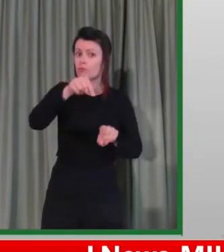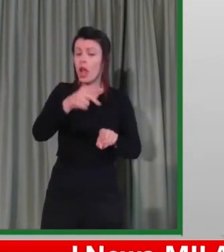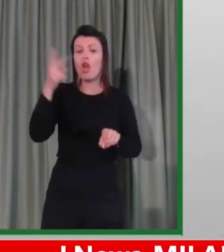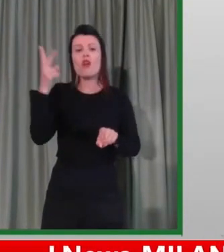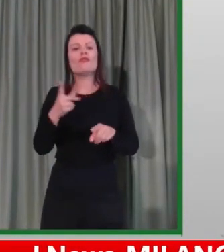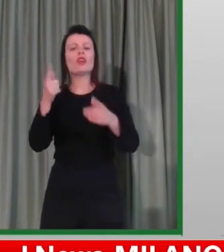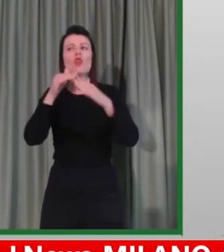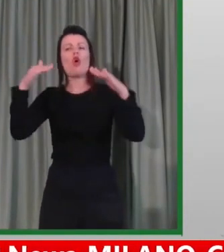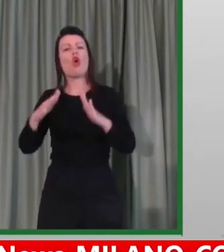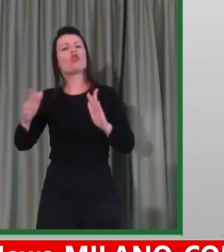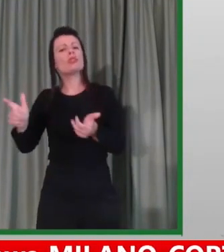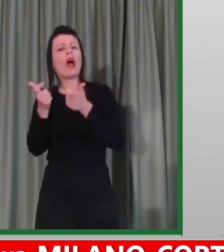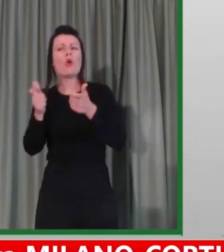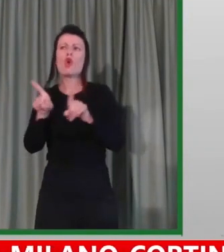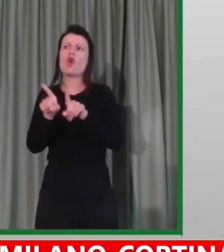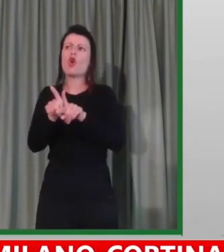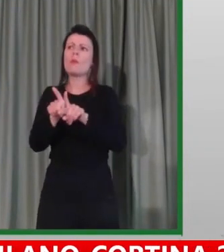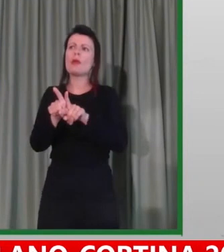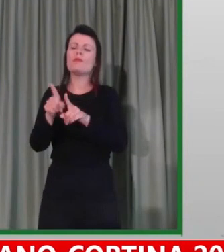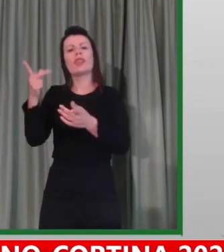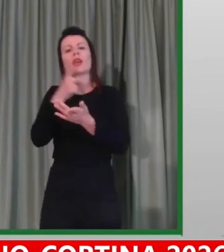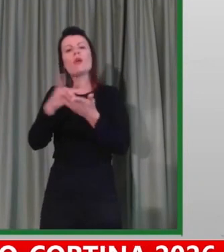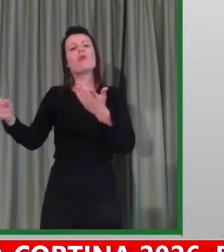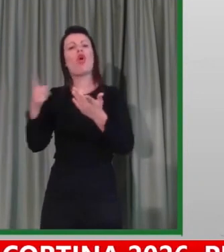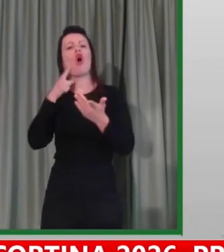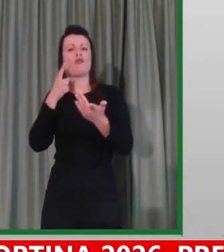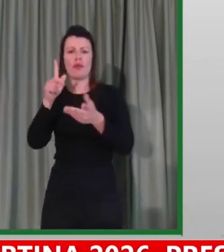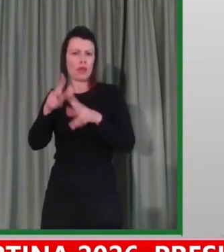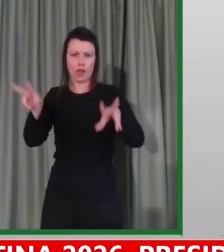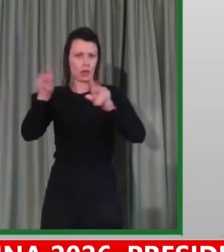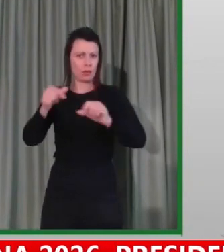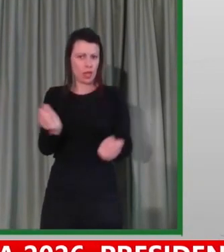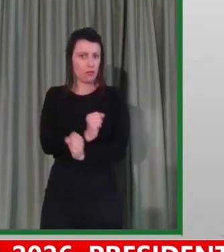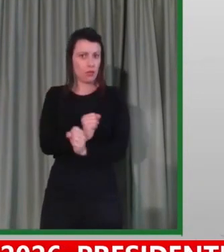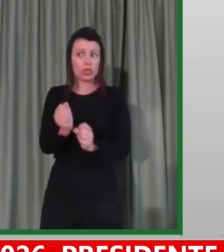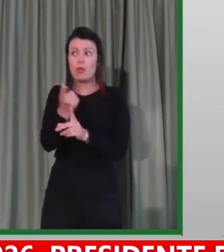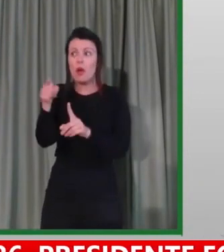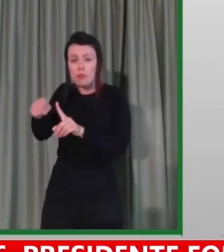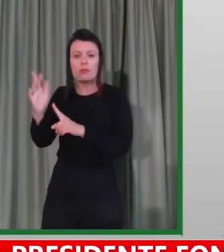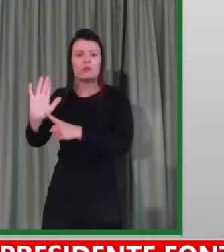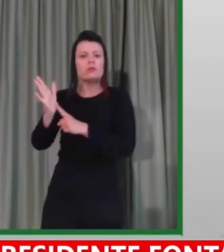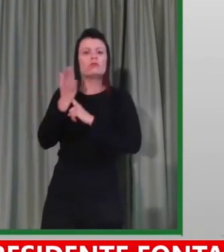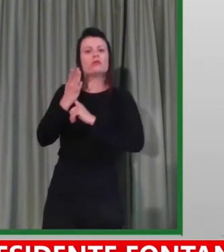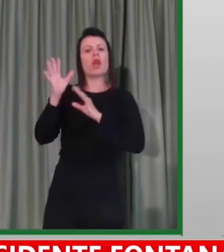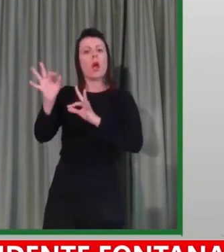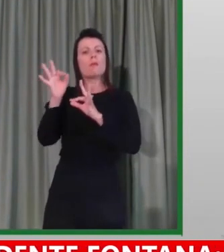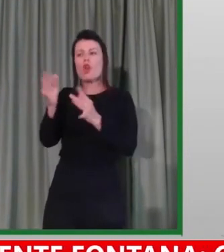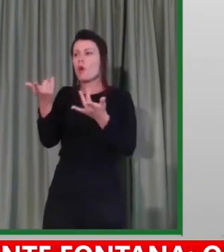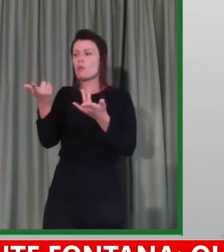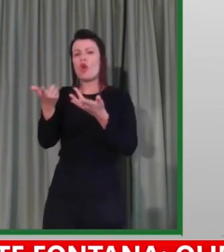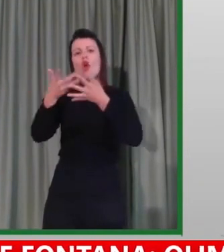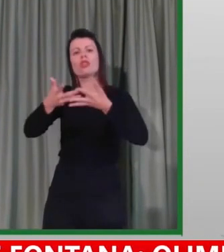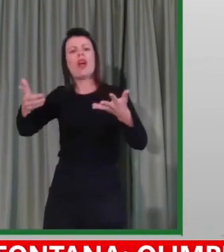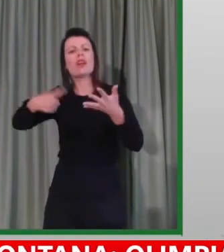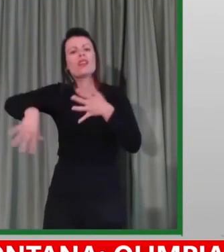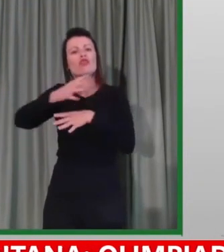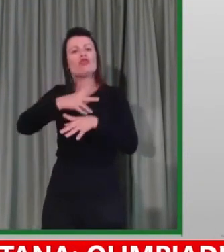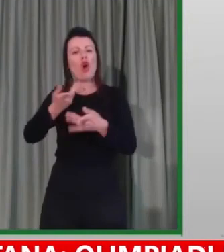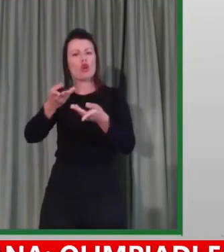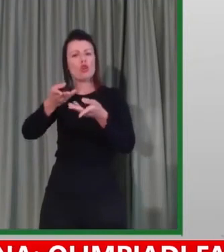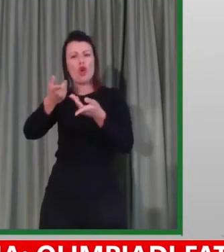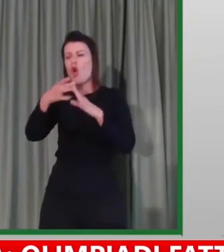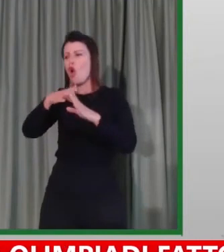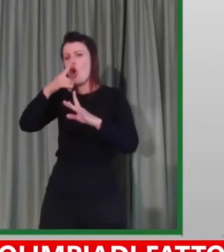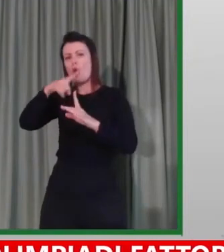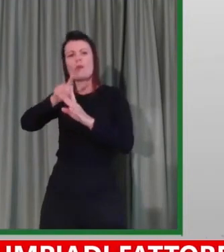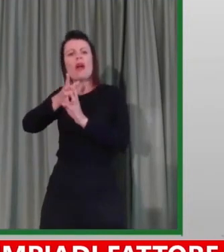molti versi per verificare l'effetto di una riduzione così consistente sul traffico nei confronti